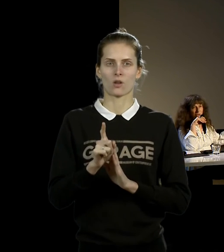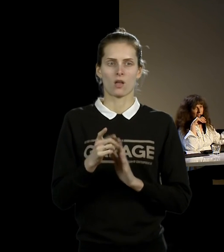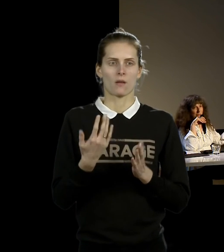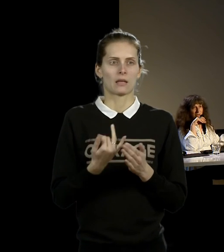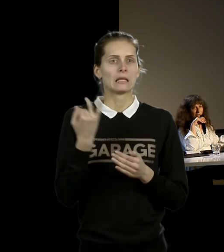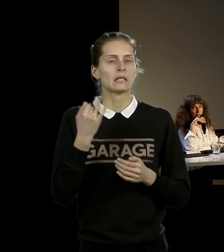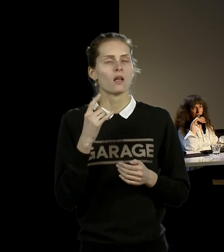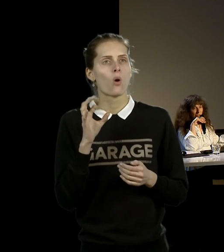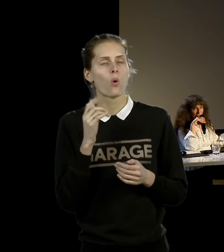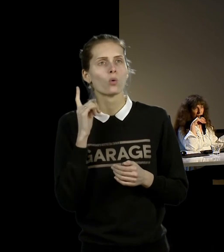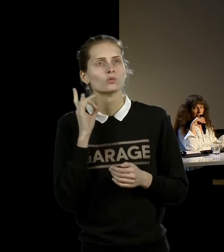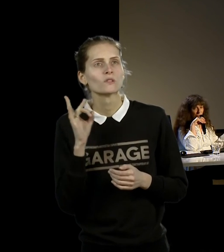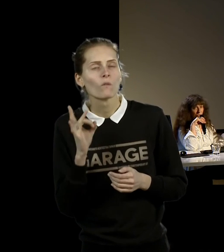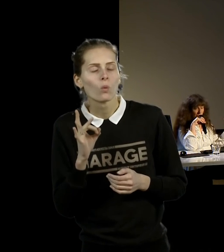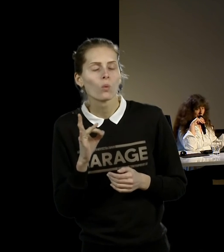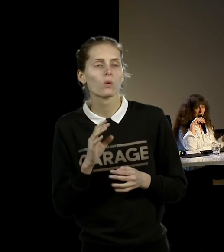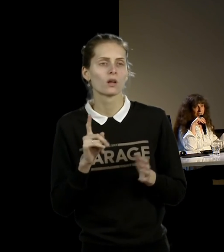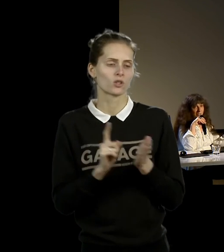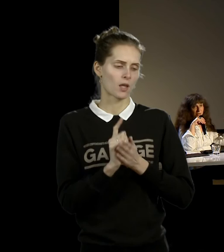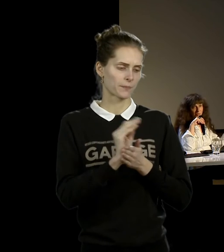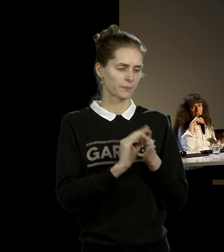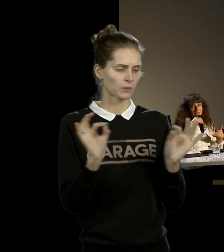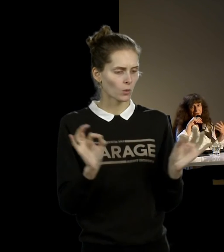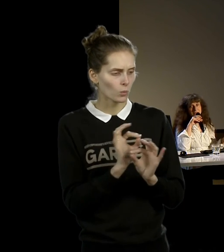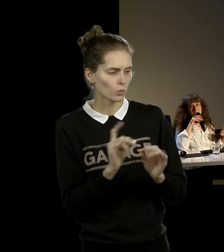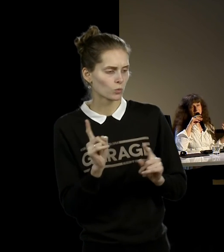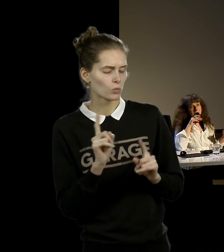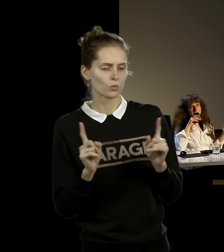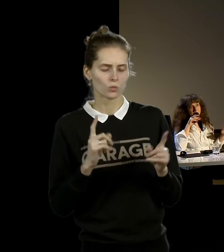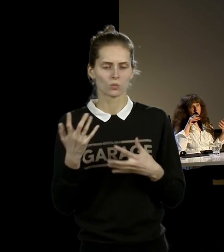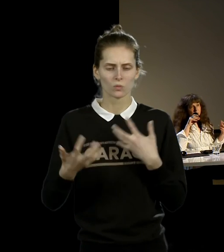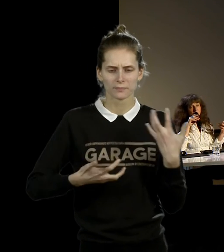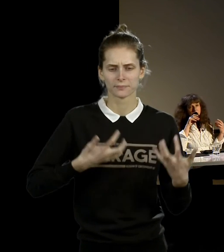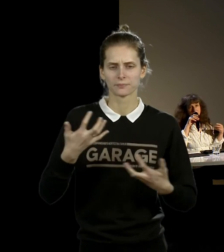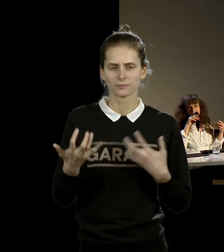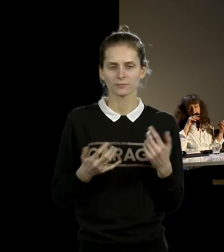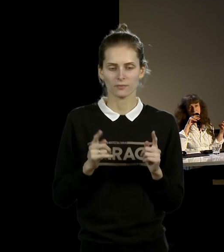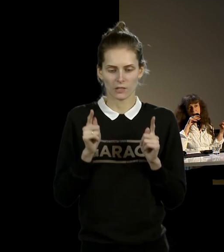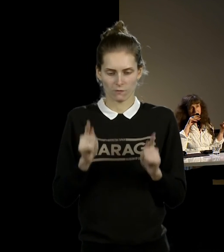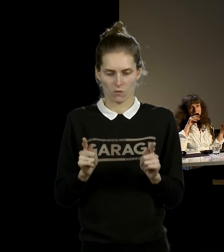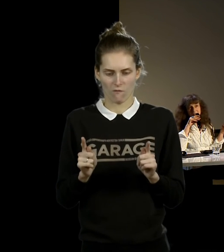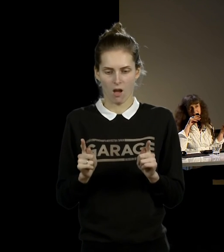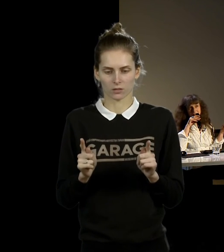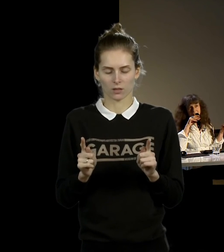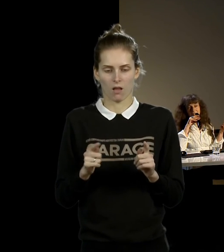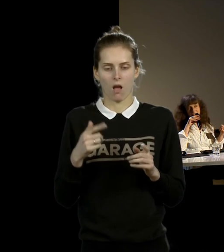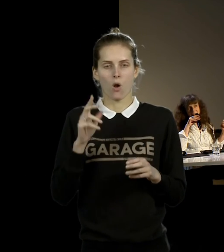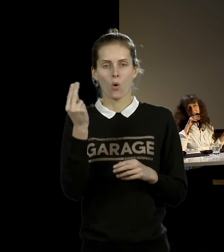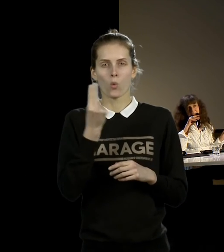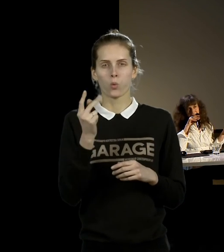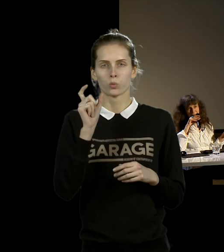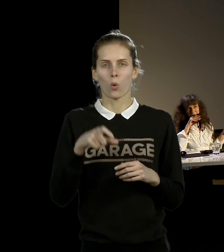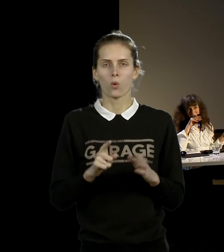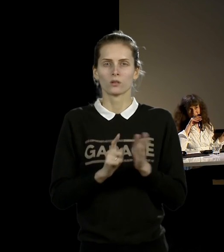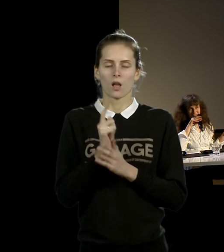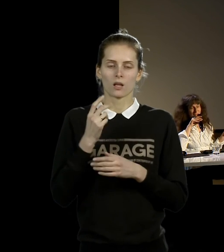про звук, он начинает писать музыку. Вообще это некая фаза, во время которой художник ищет, что ему интересно, а не